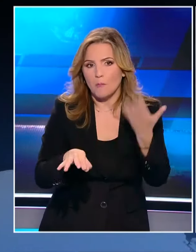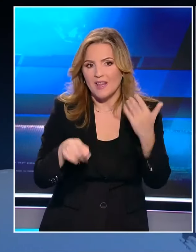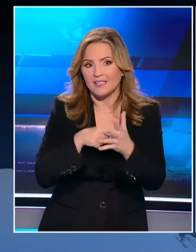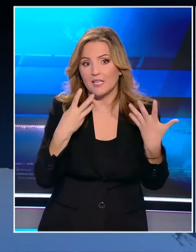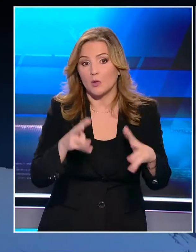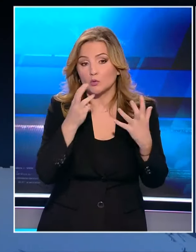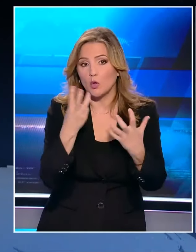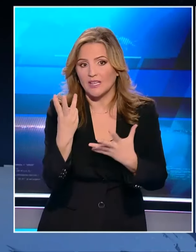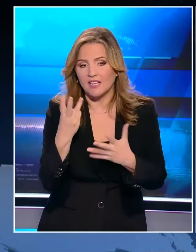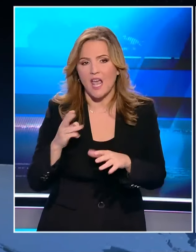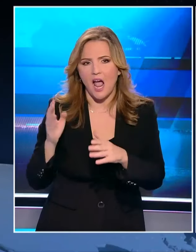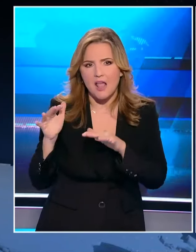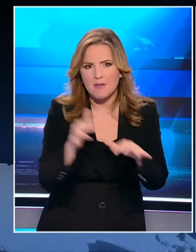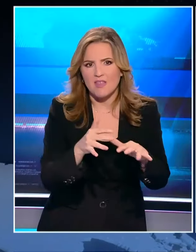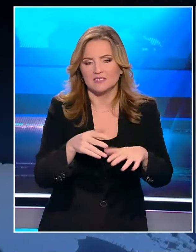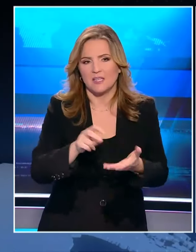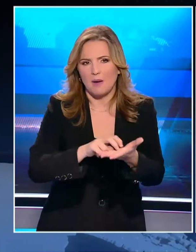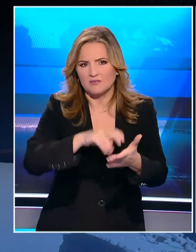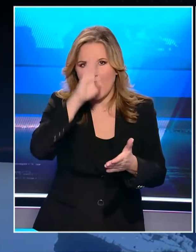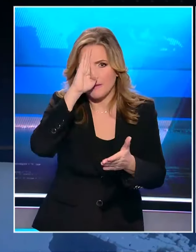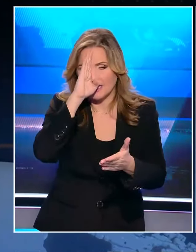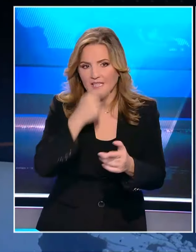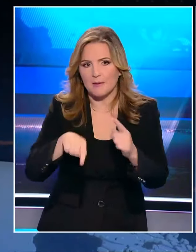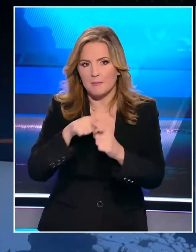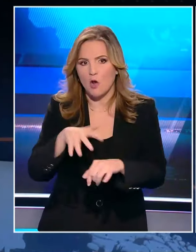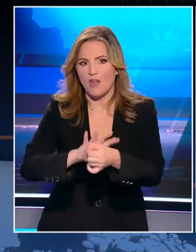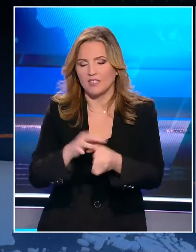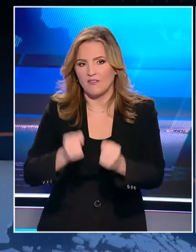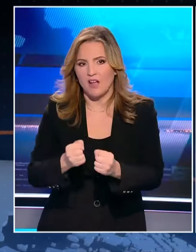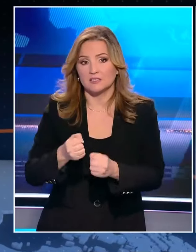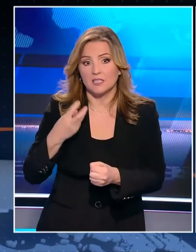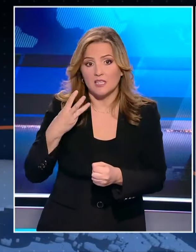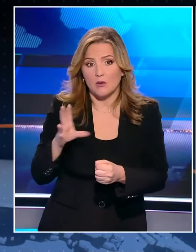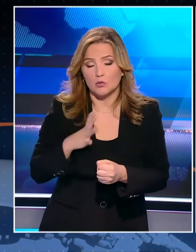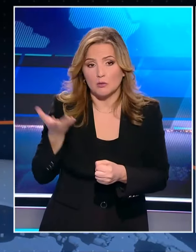Πρεσβεία και στην Αυτική Βάση στη Βυρητό, με περισσότερους από 300 νεκρούς.